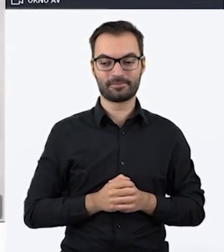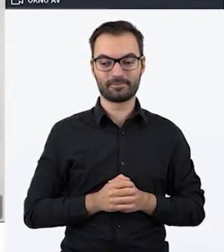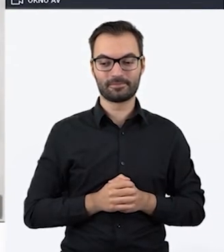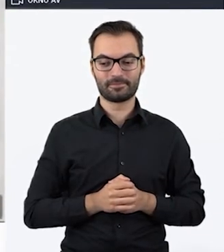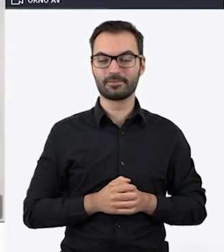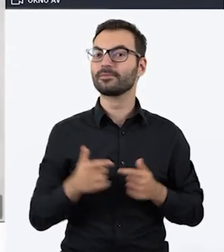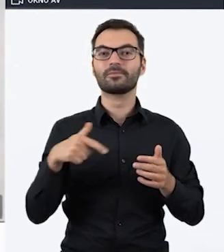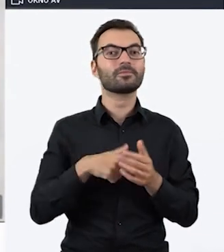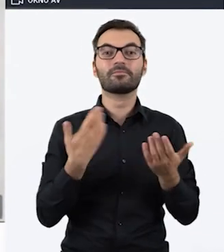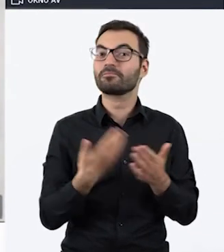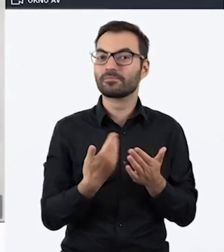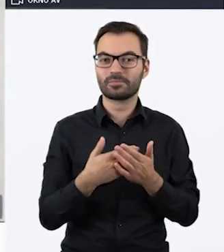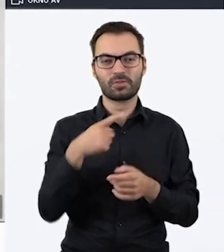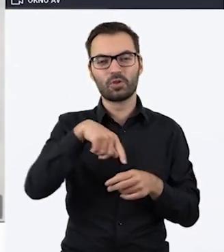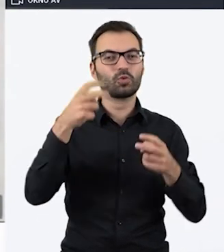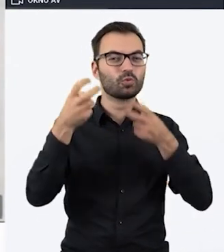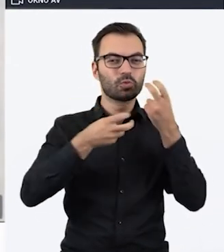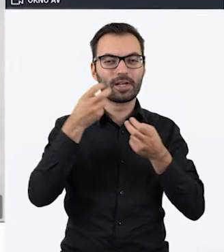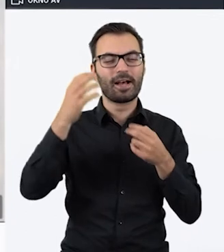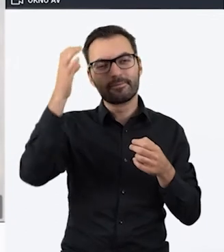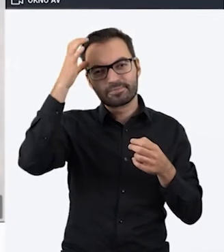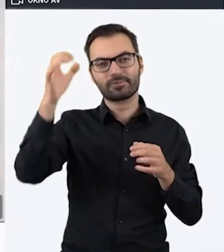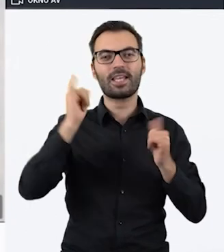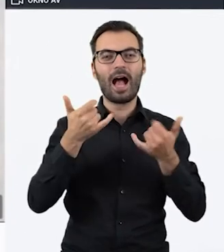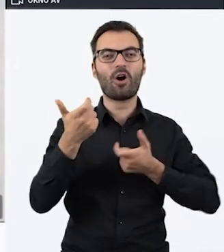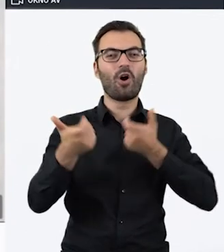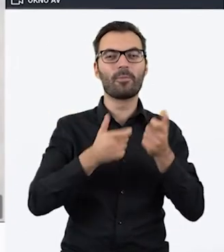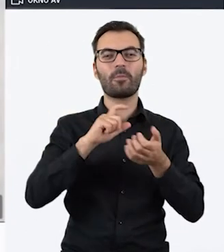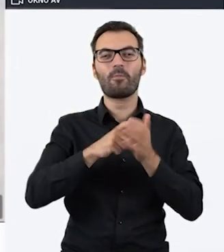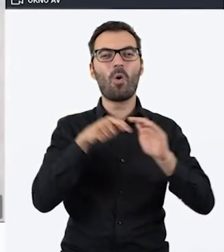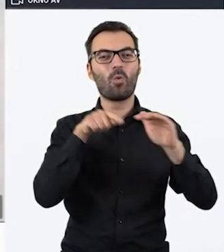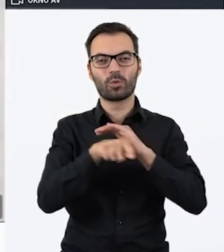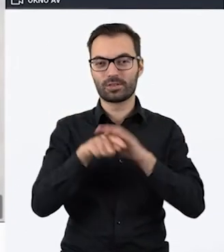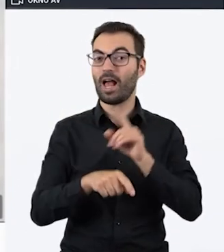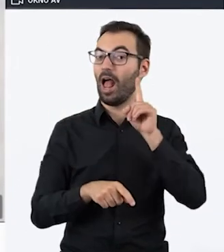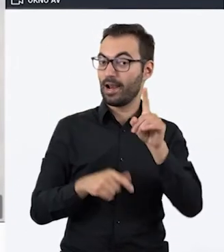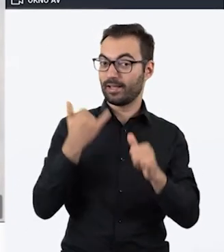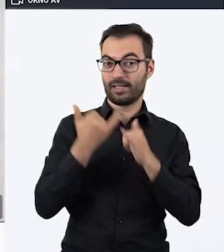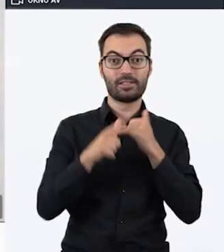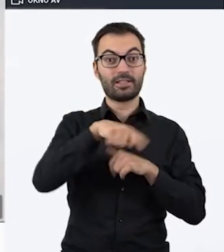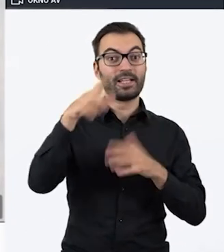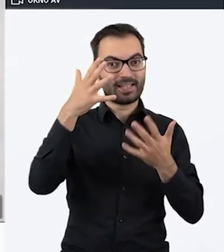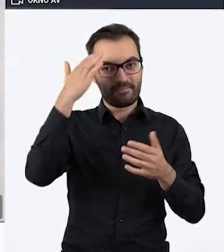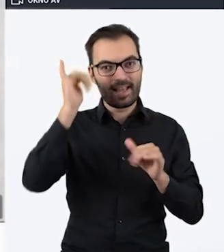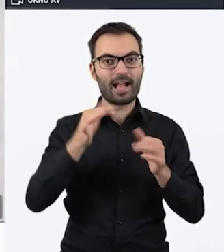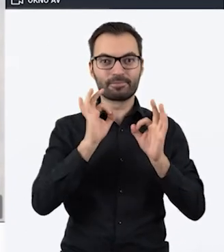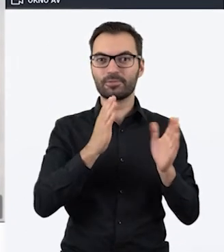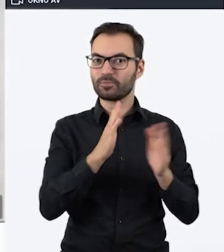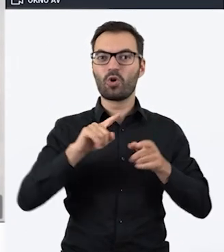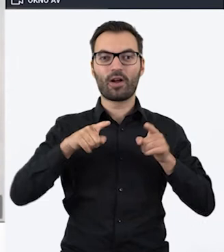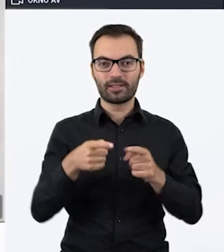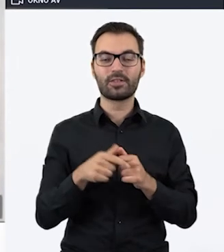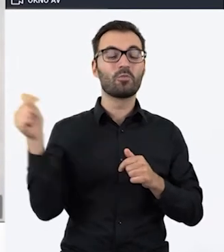Trafiliście tu, bo poszukujecie wiedzy na temat tworzenia Escape Roomów. Aby jednak dowiedzieć się, jak zorganizować pokój zagadek, musicie